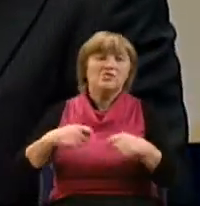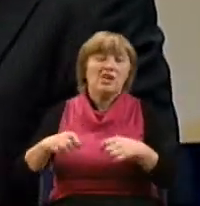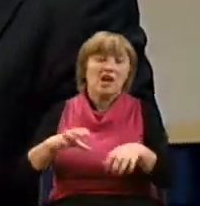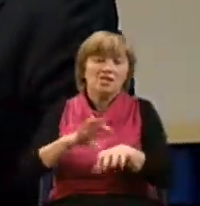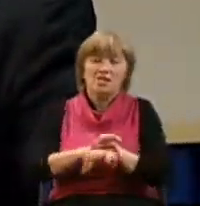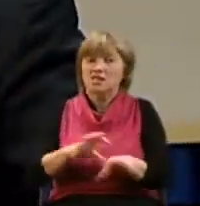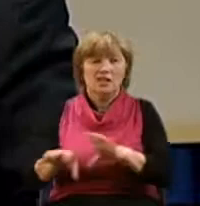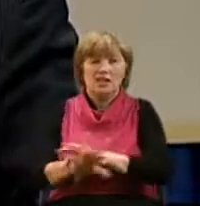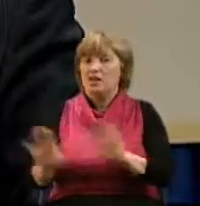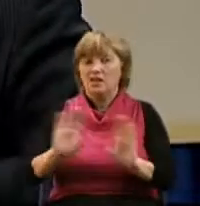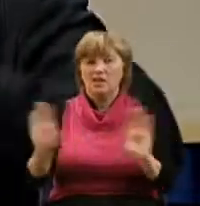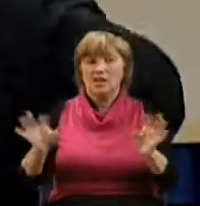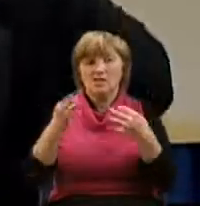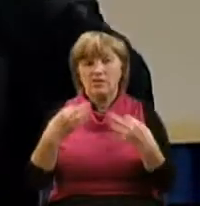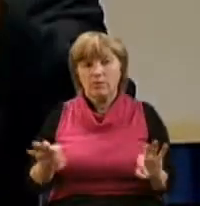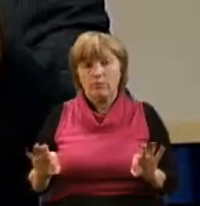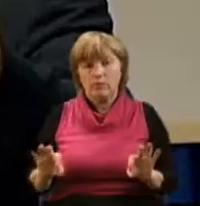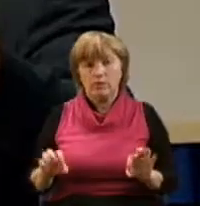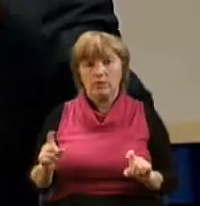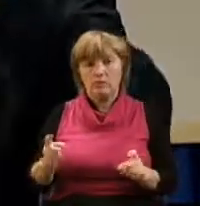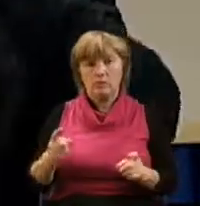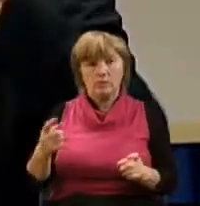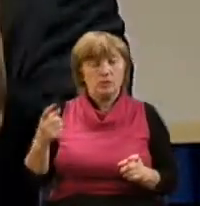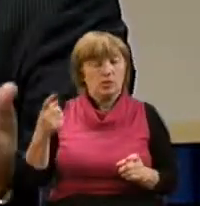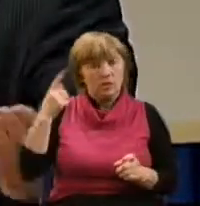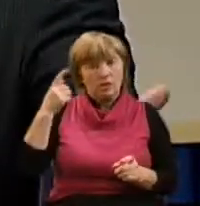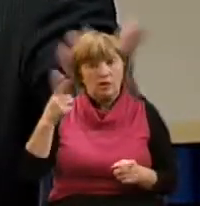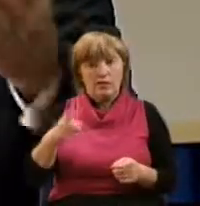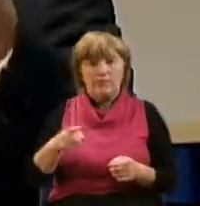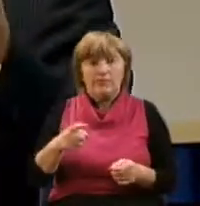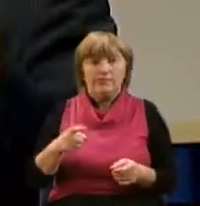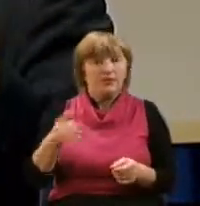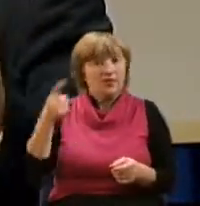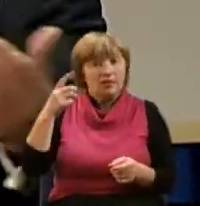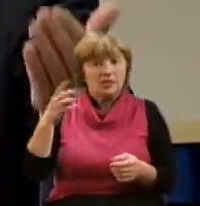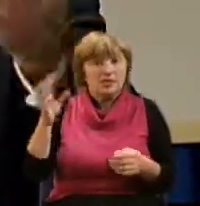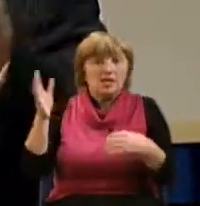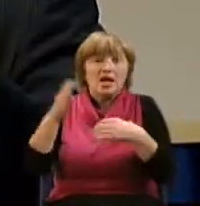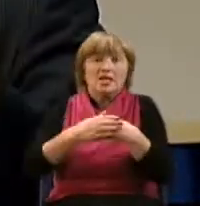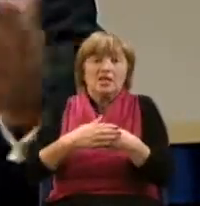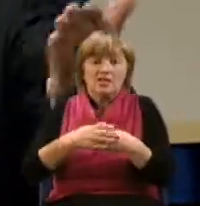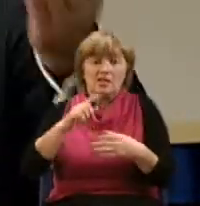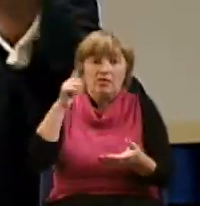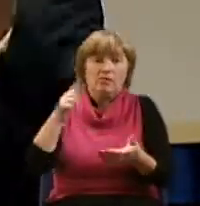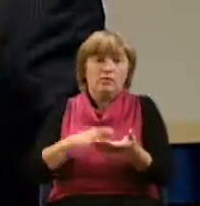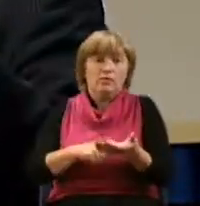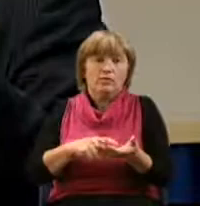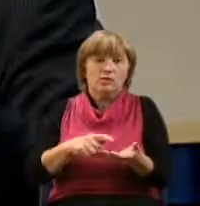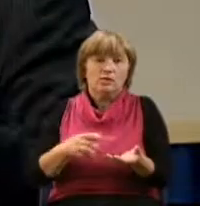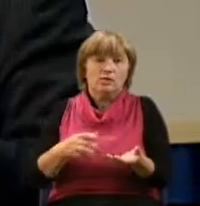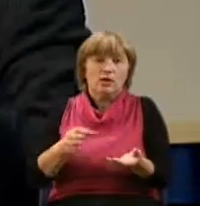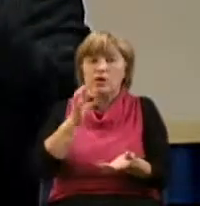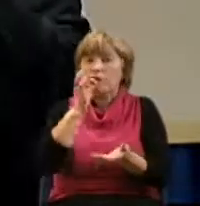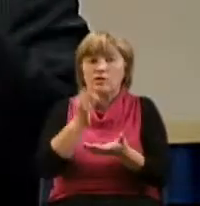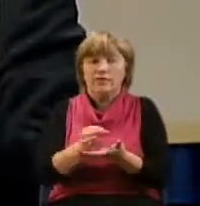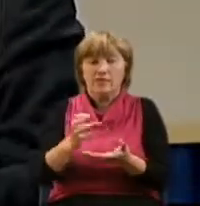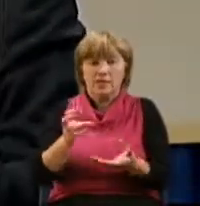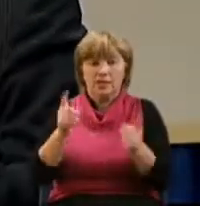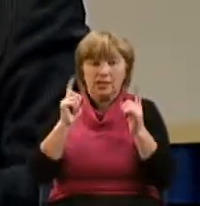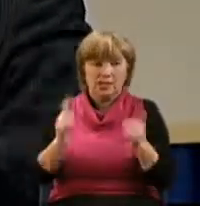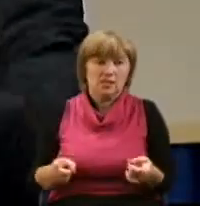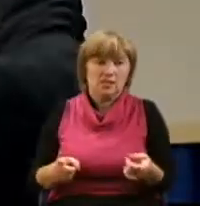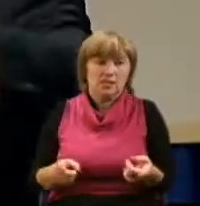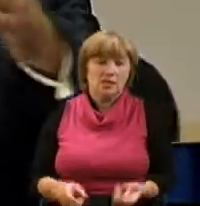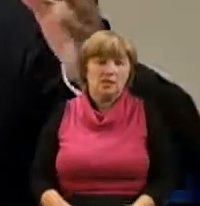вопрос познания этой истины в этой сфере для них еще закрыт. Они не знают, они не понимают, как правильно, как